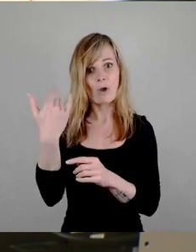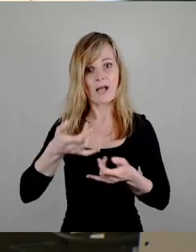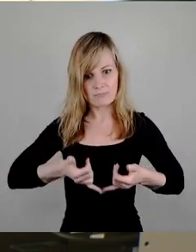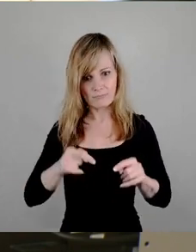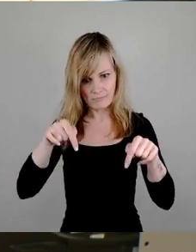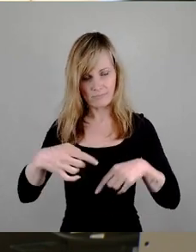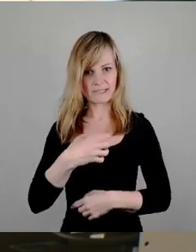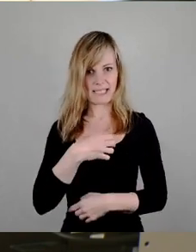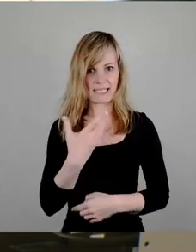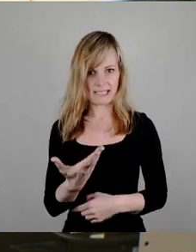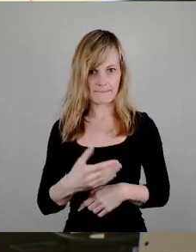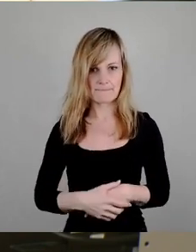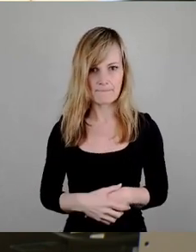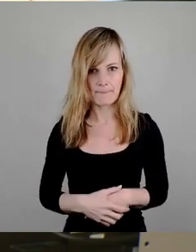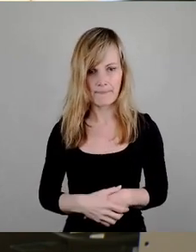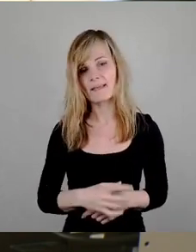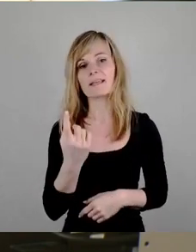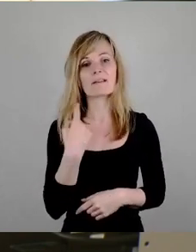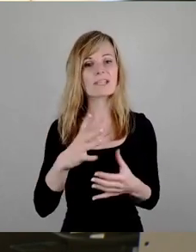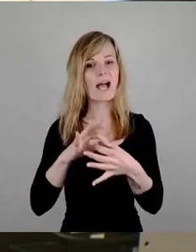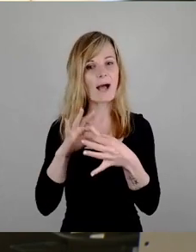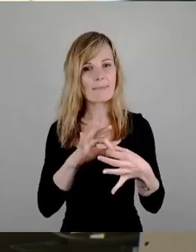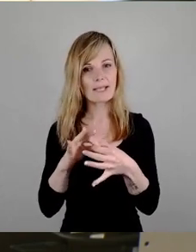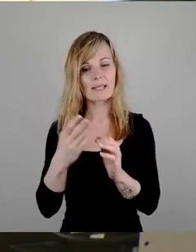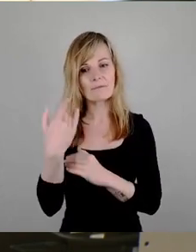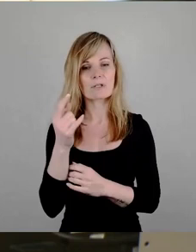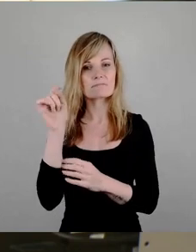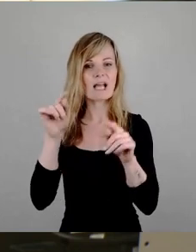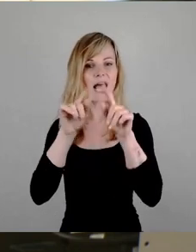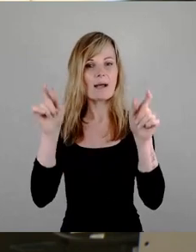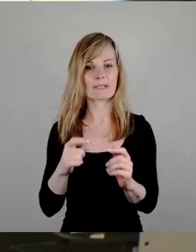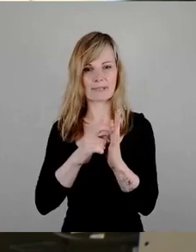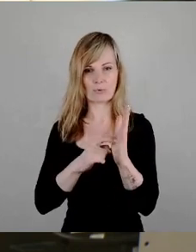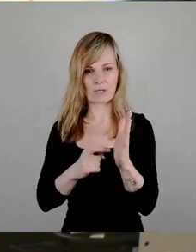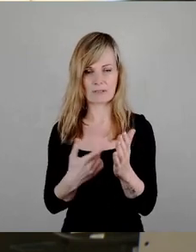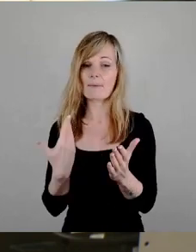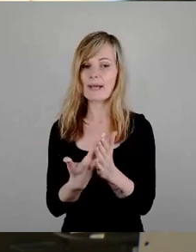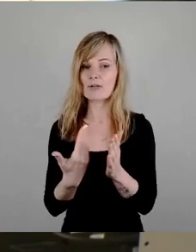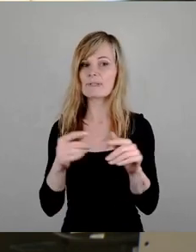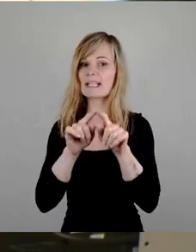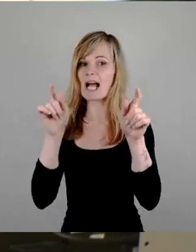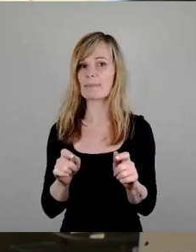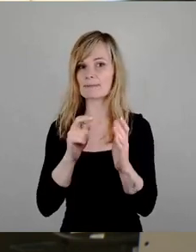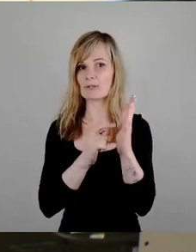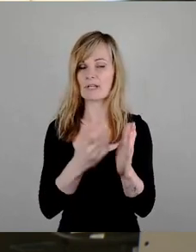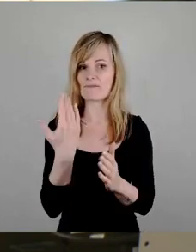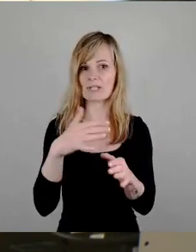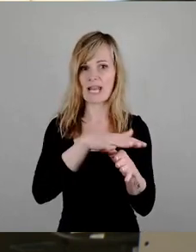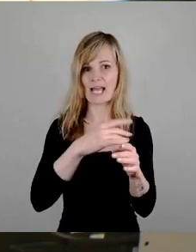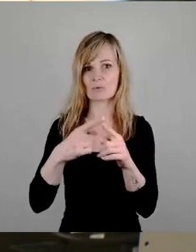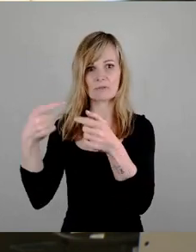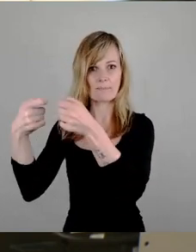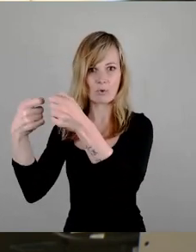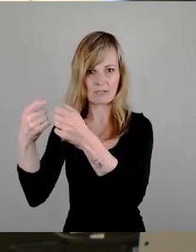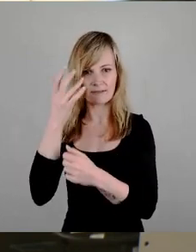Wir sind aber auch abhängig von äußeren Rahmenbedingungen Das sind Rahmenbedingungen des Landes und des Bundes Und insbesondere eine